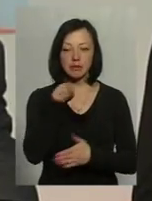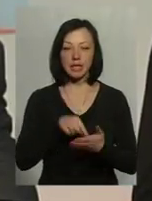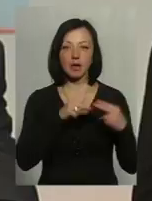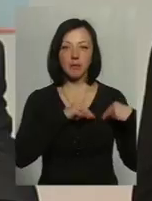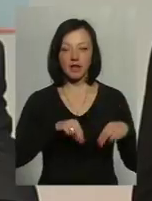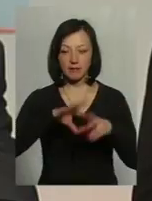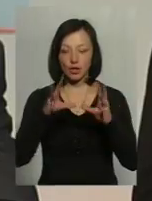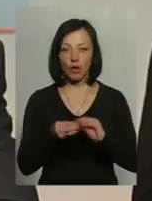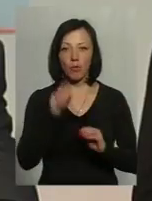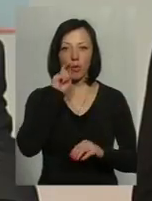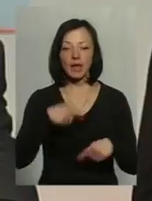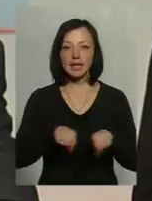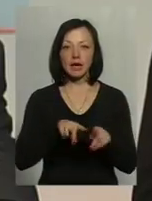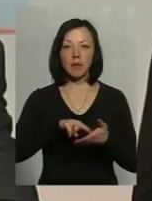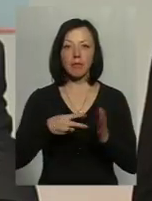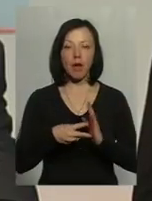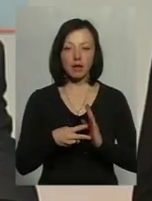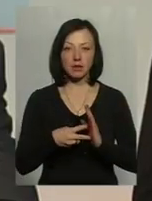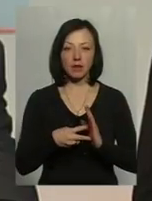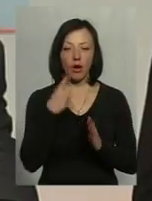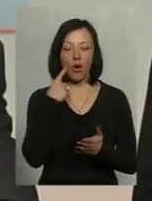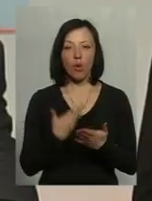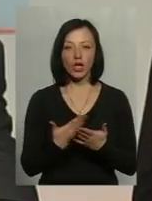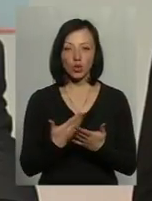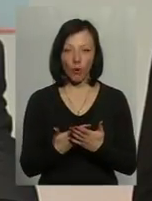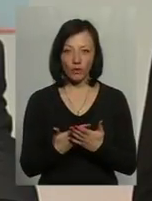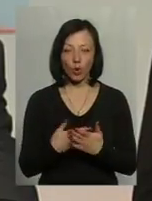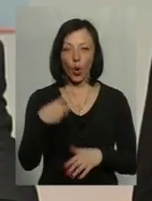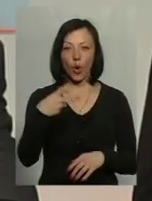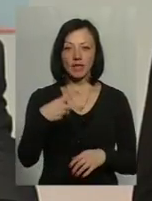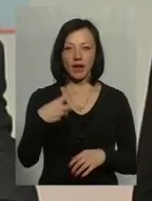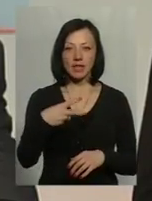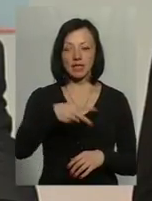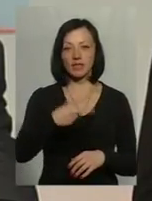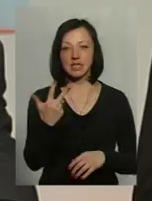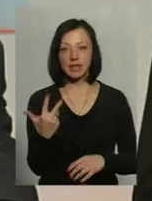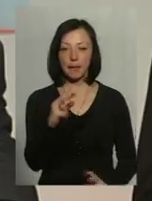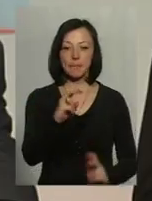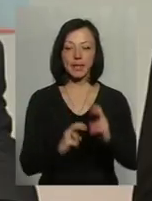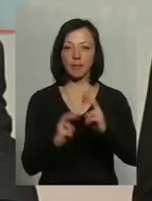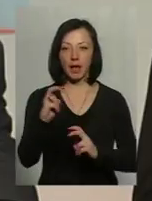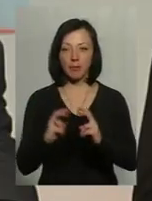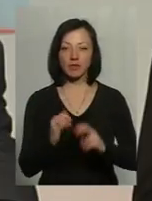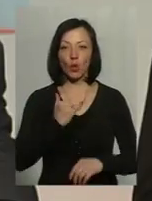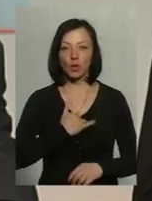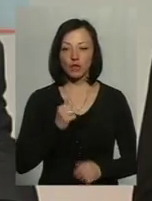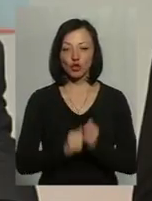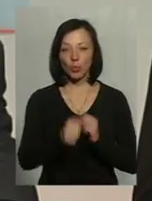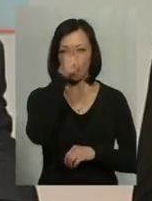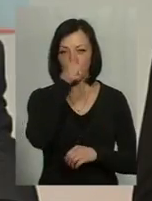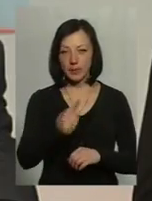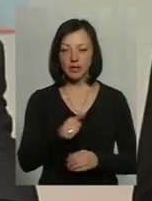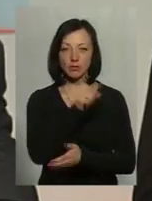цілому по Україні такий план. Орієнтовно, 20-23 підприємства в нас щомісячно